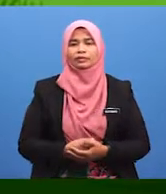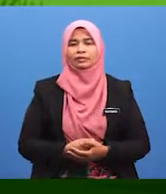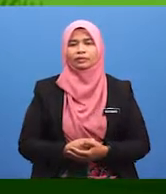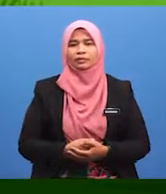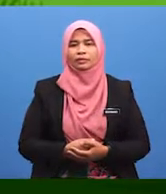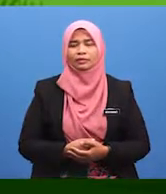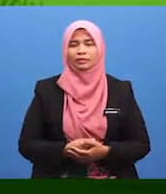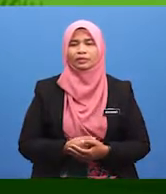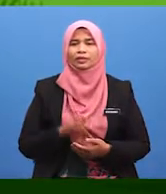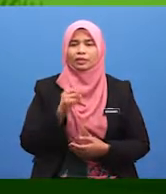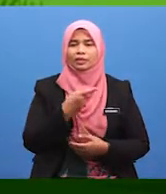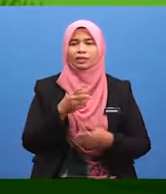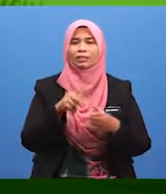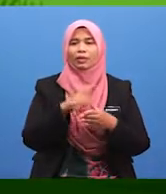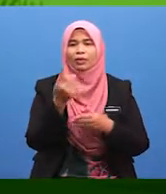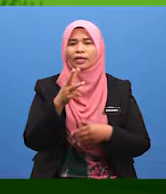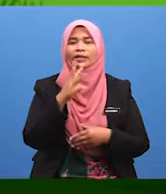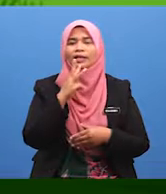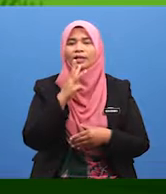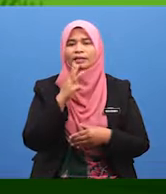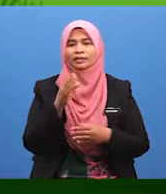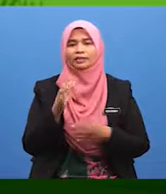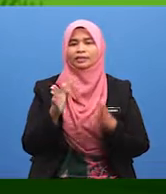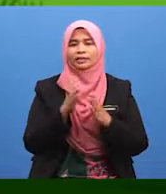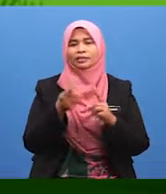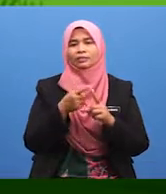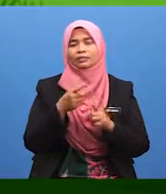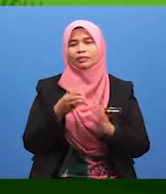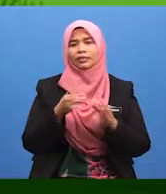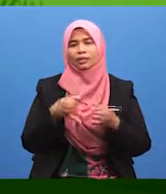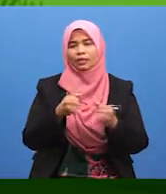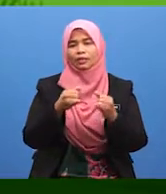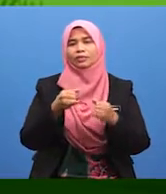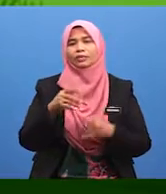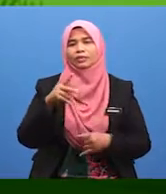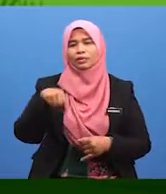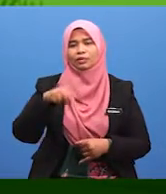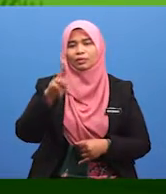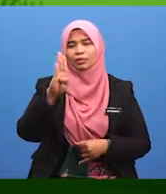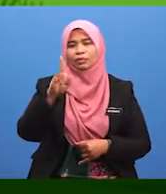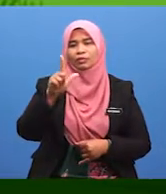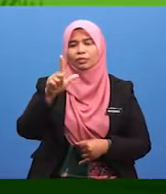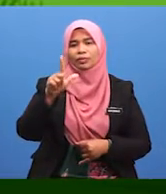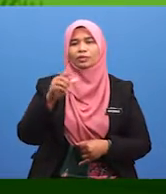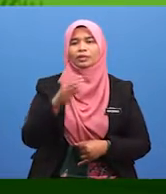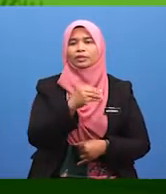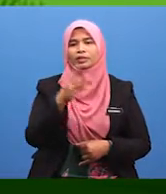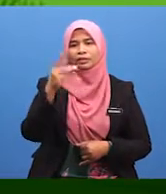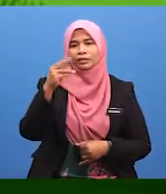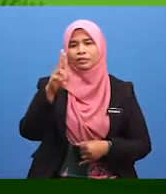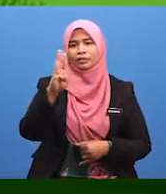nak sebut buah kuat. Kita mengeluarkan air kubul melalui kubul. Mana kalau